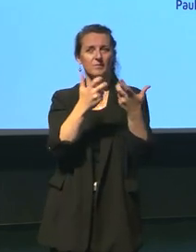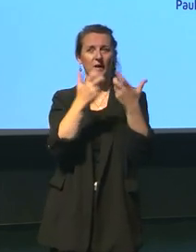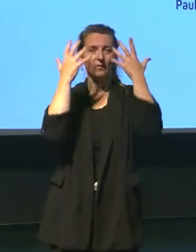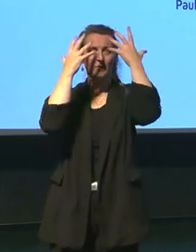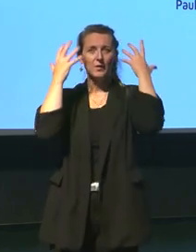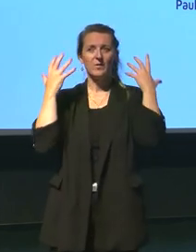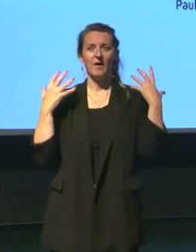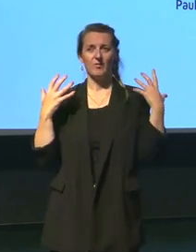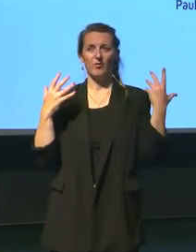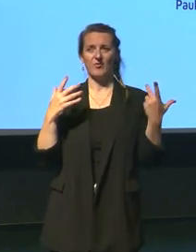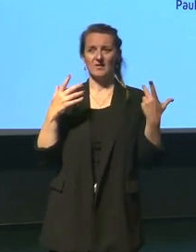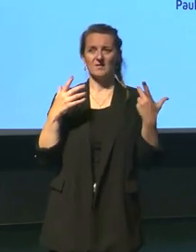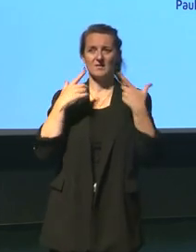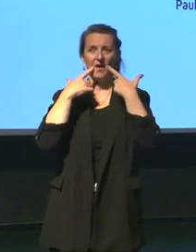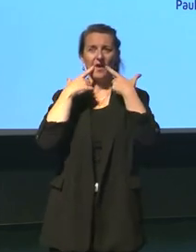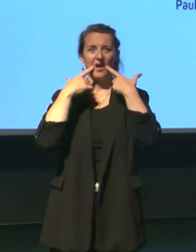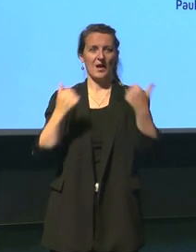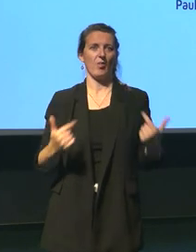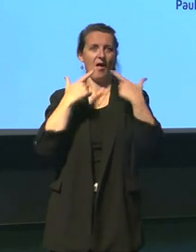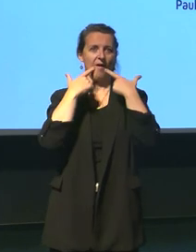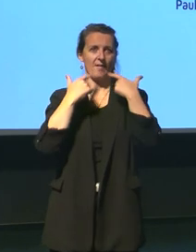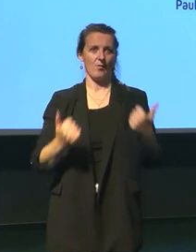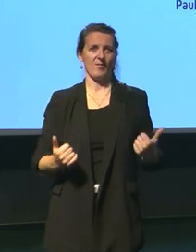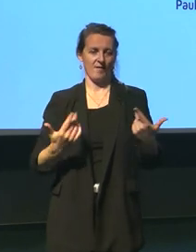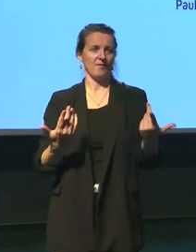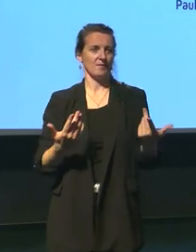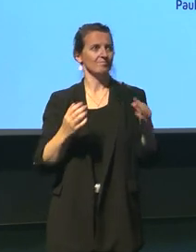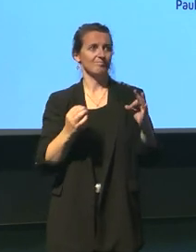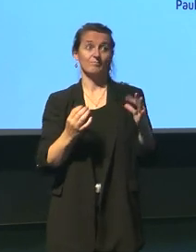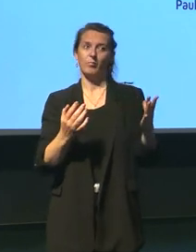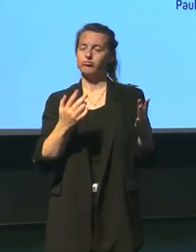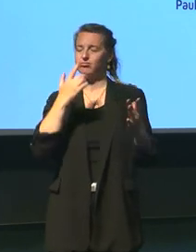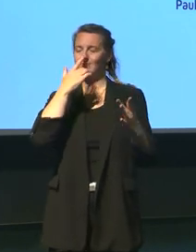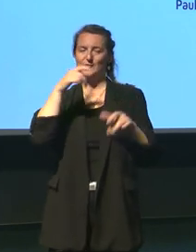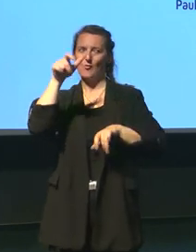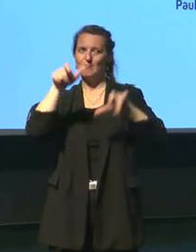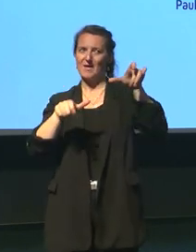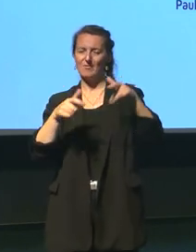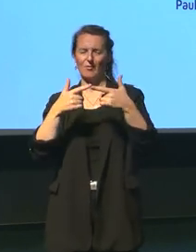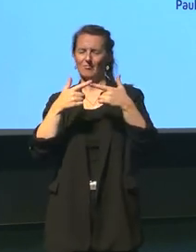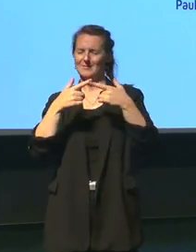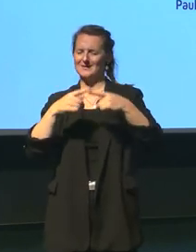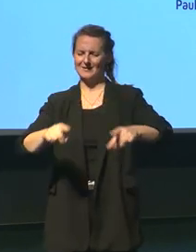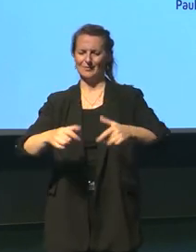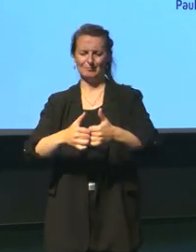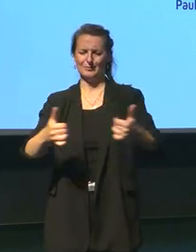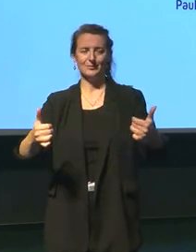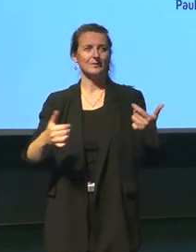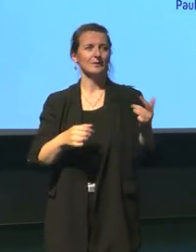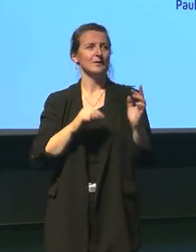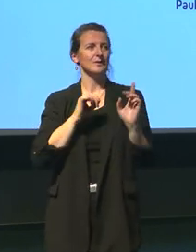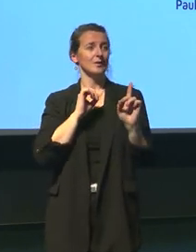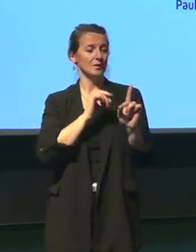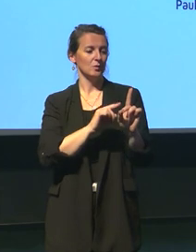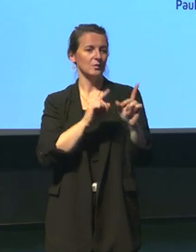? Ah Ce sont des personnages totalement différents je pense Léonard de Vinci n'est pas quand même un écrivain